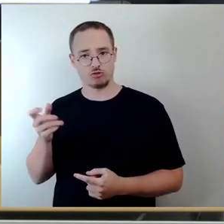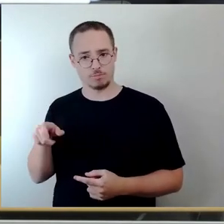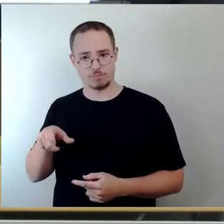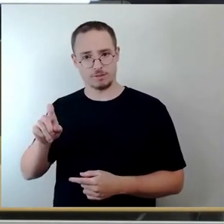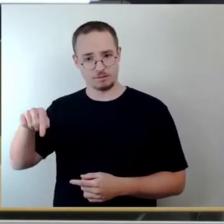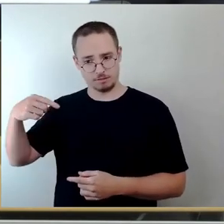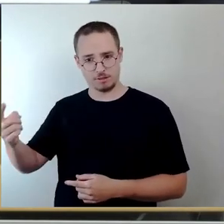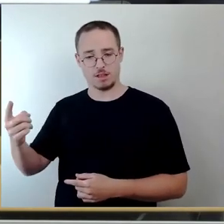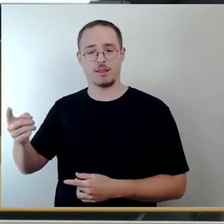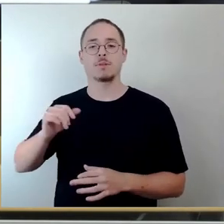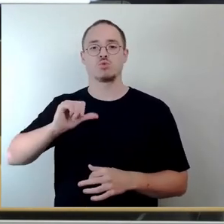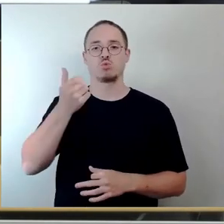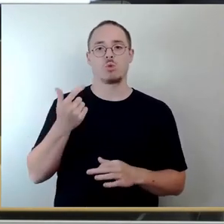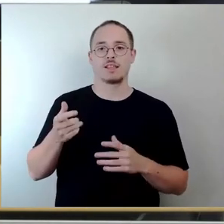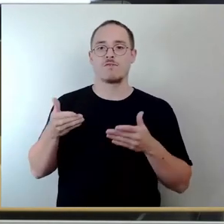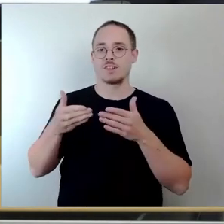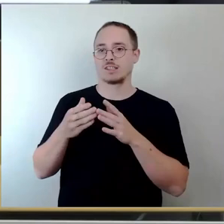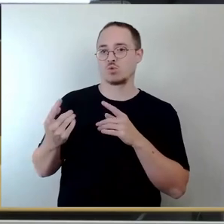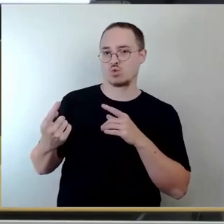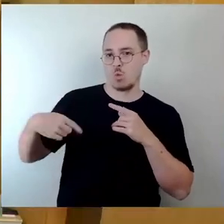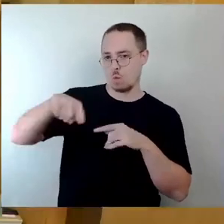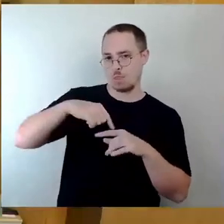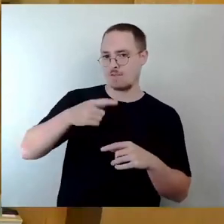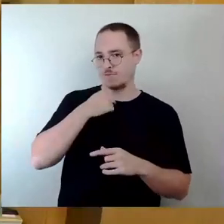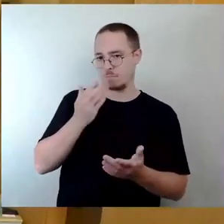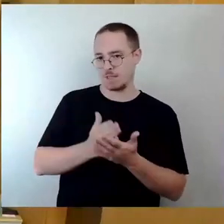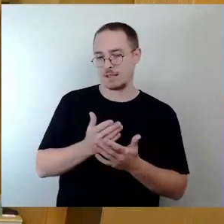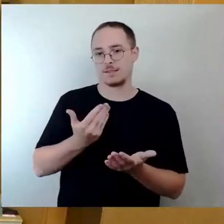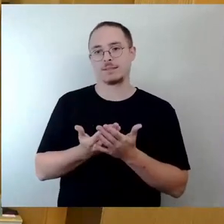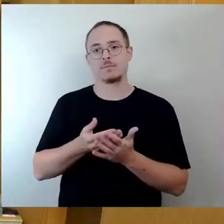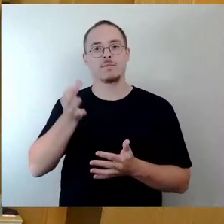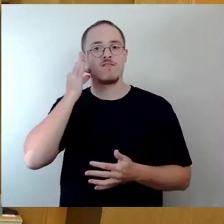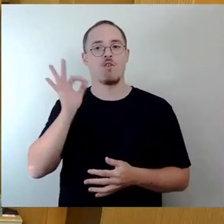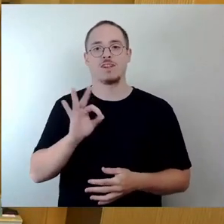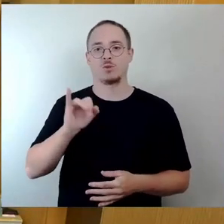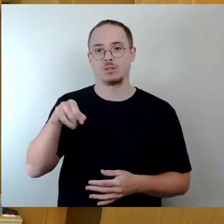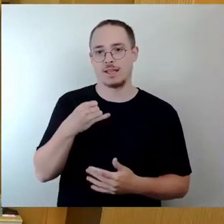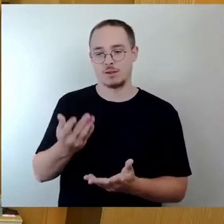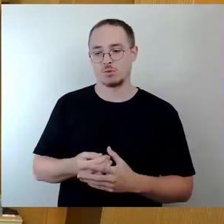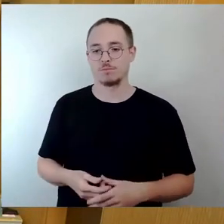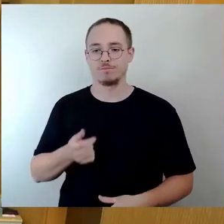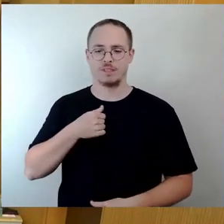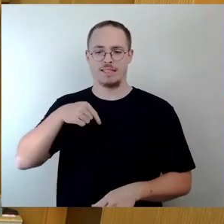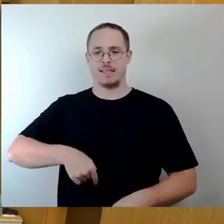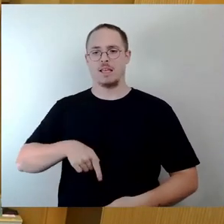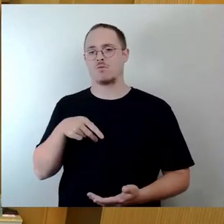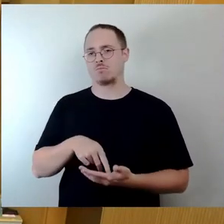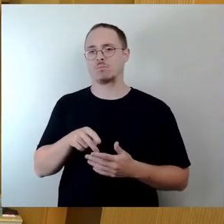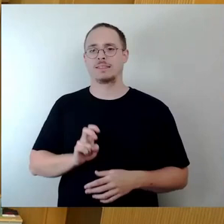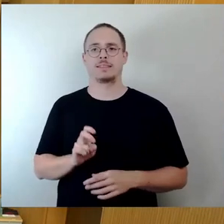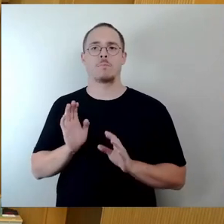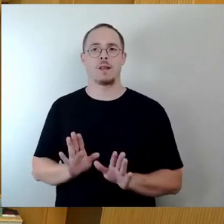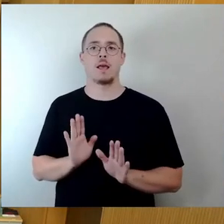Ich mache das gleich von hier, weil ich einen Änderungsantrag einbringen